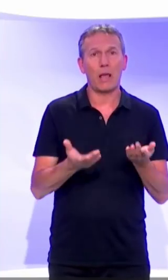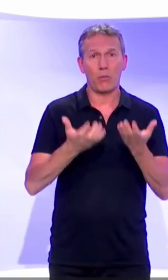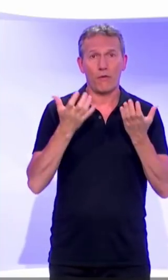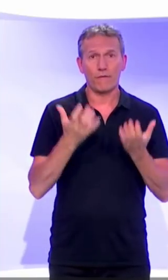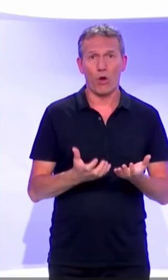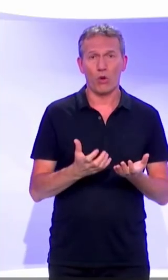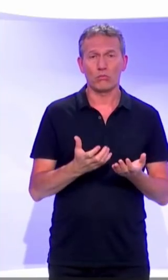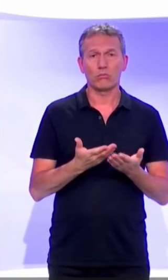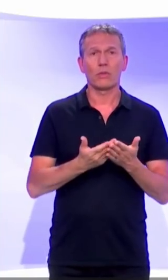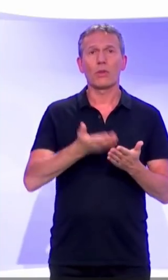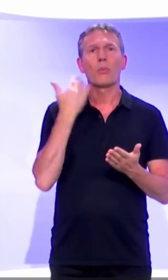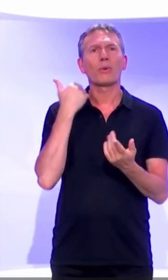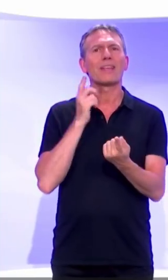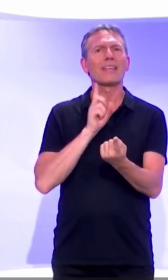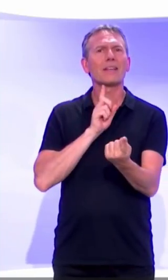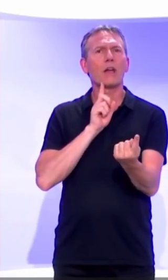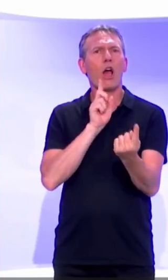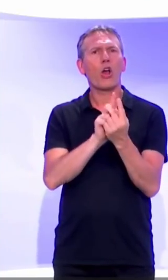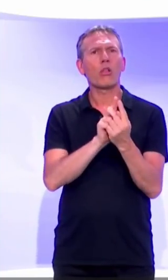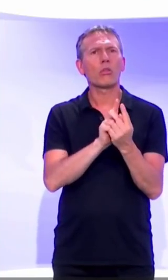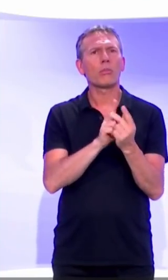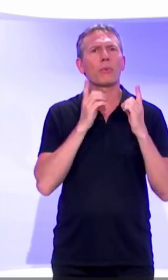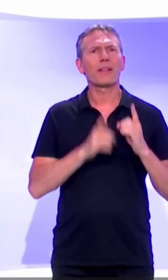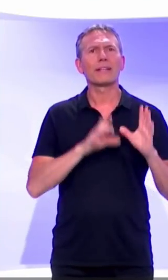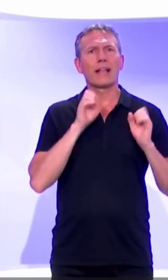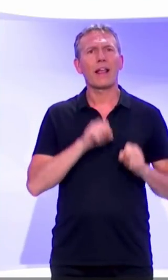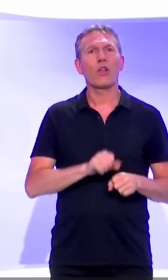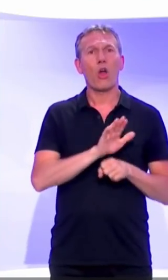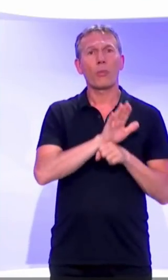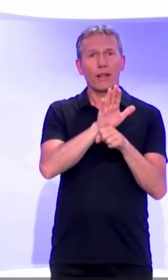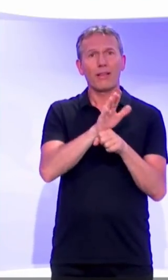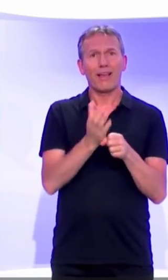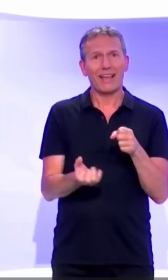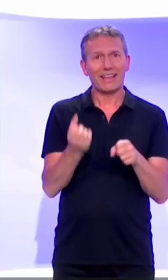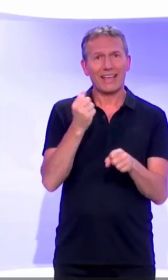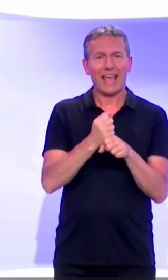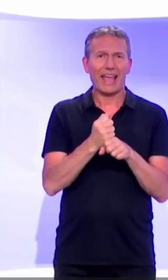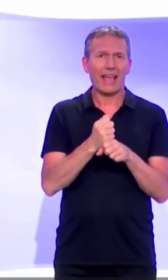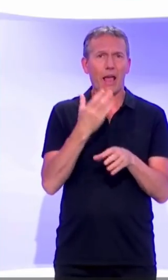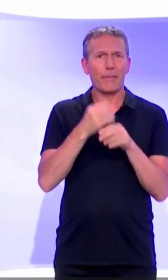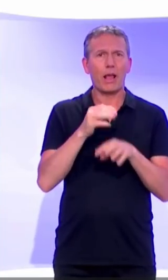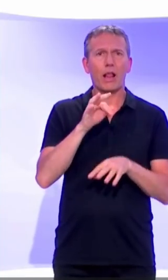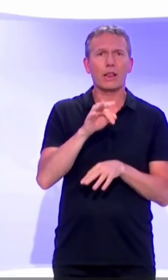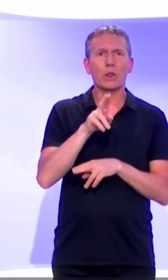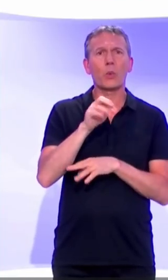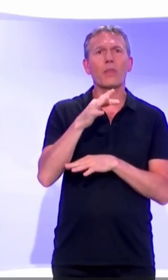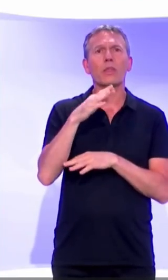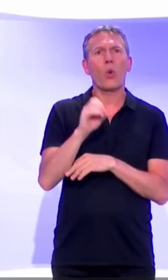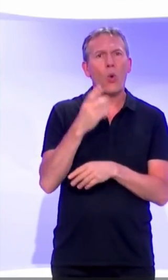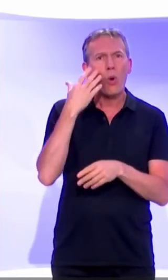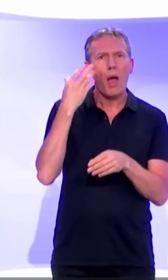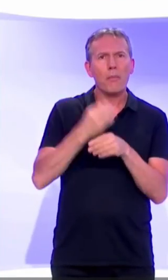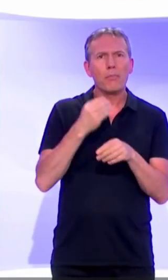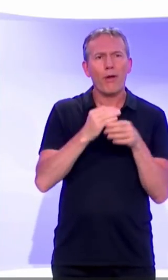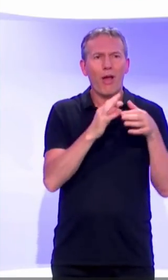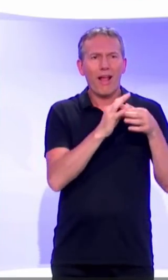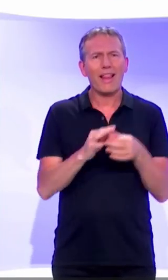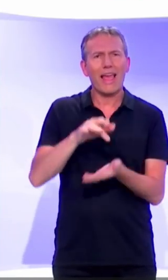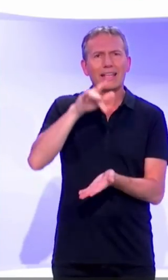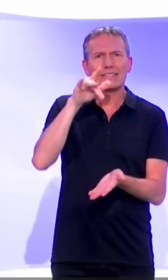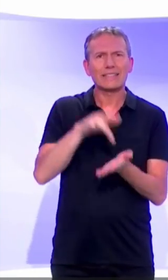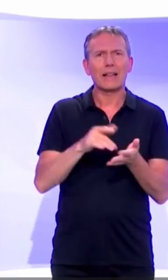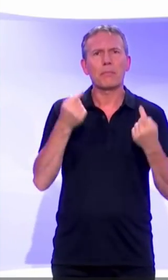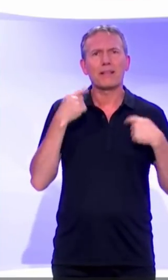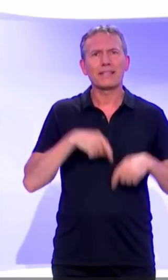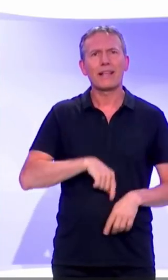la rencontre avec les représentants des parlementaires, mis en place des tutoriels. Nous avons mis en place des liens entre les différents sites, celui du ministère de l'Intérieur,